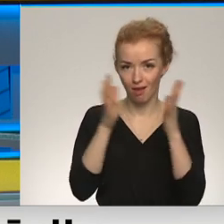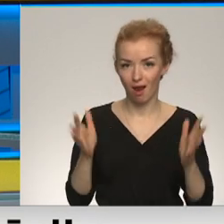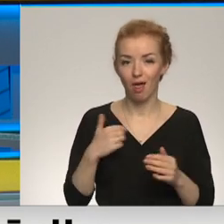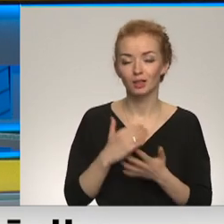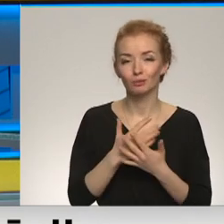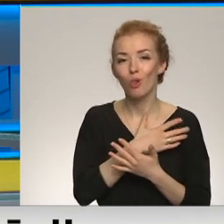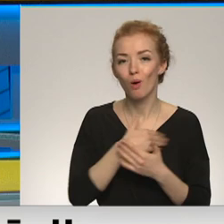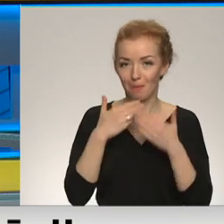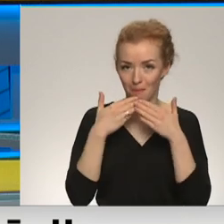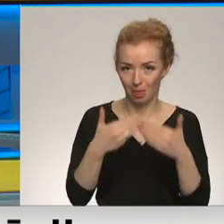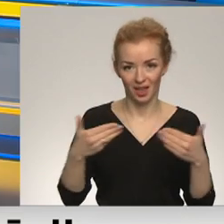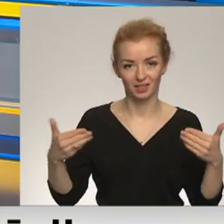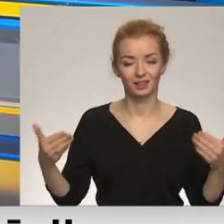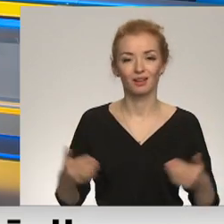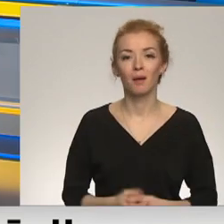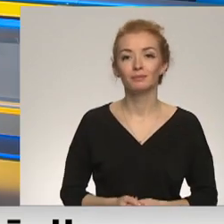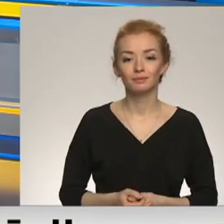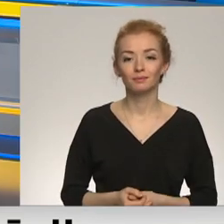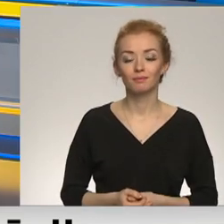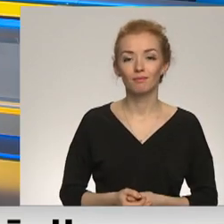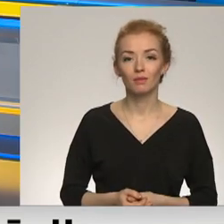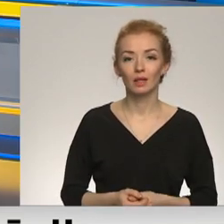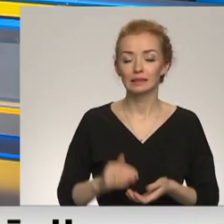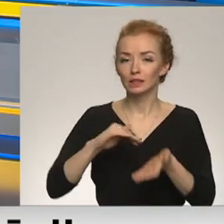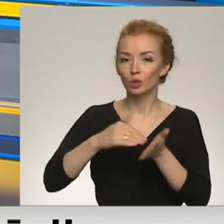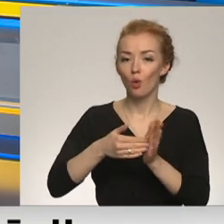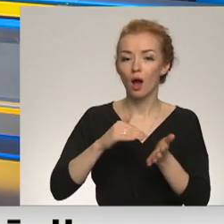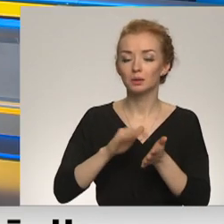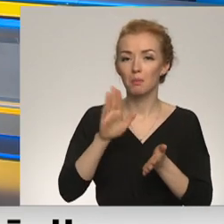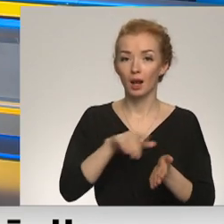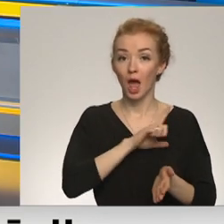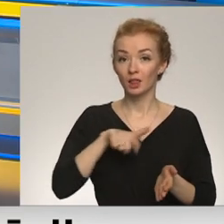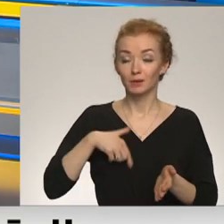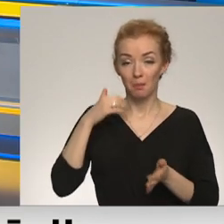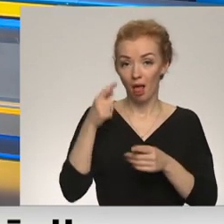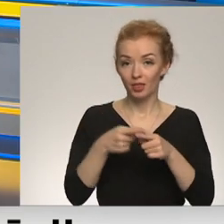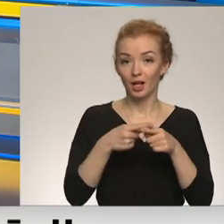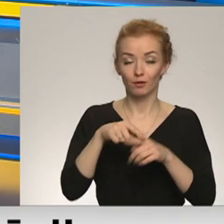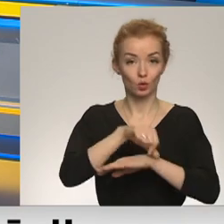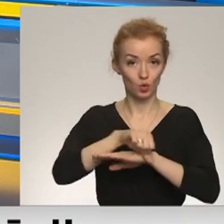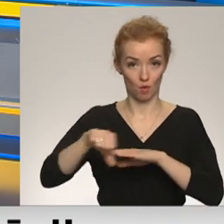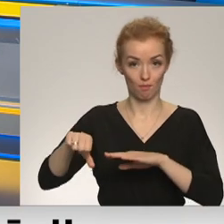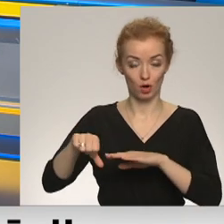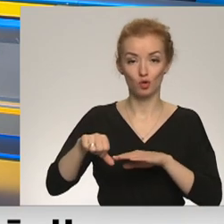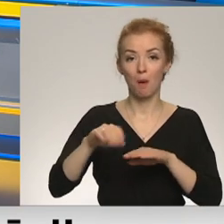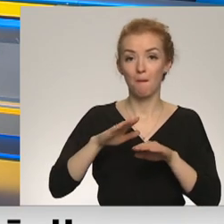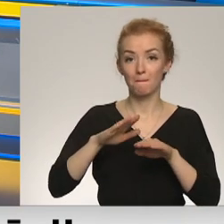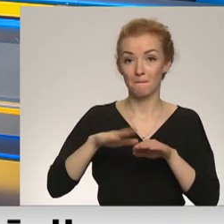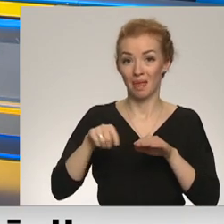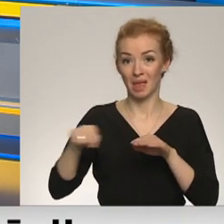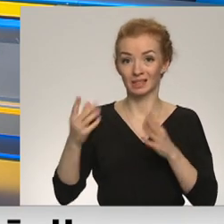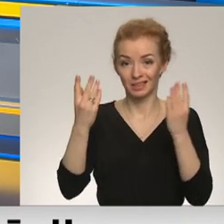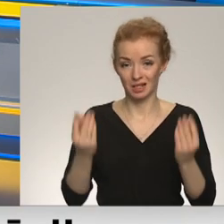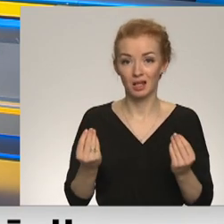arī esmu ļoti pateicīga. Vēl situācija par Latvijas-Baltkrievijas robežu šajās pēdējās dienās. Tur